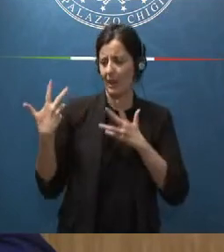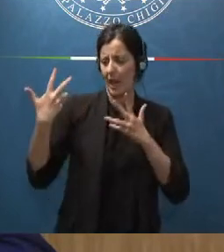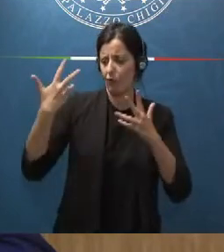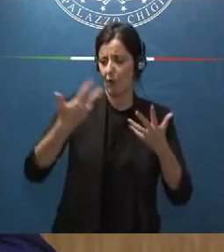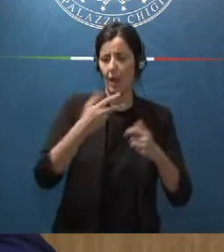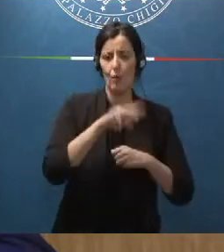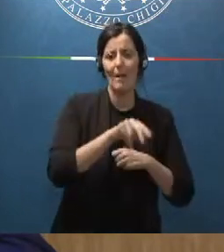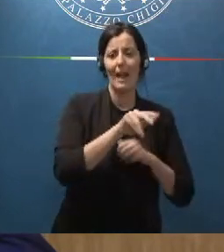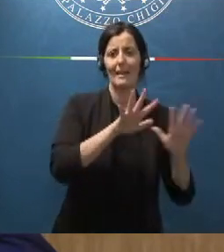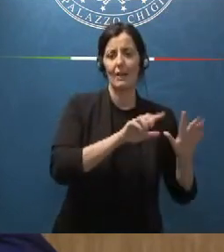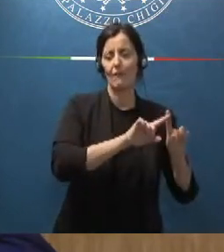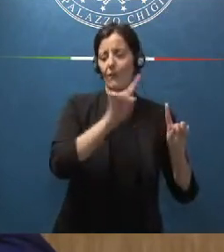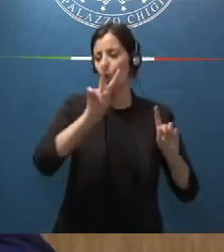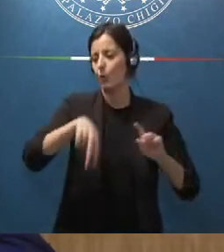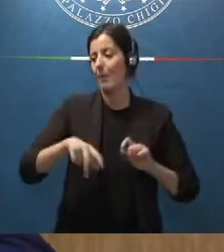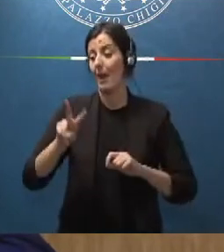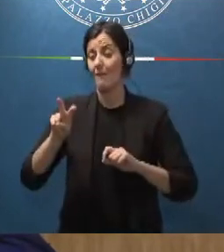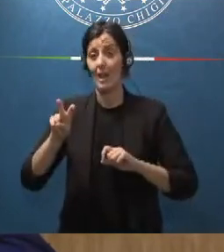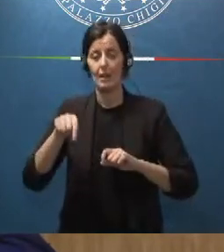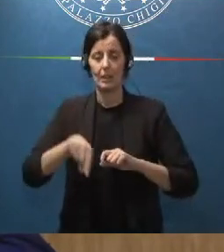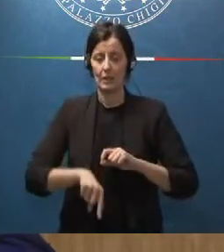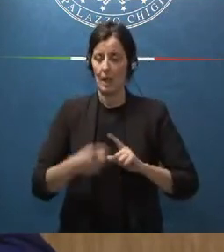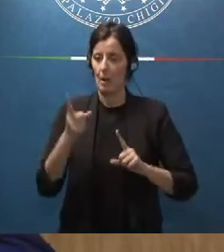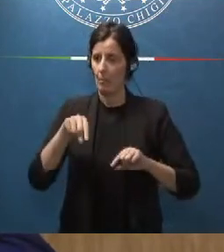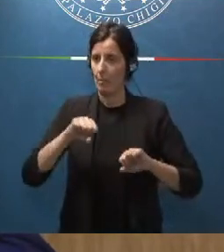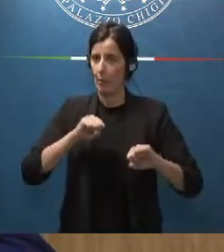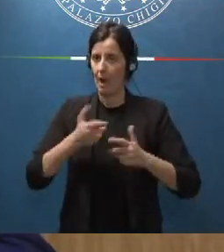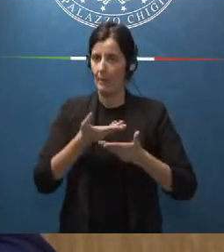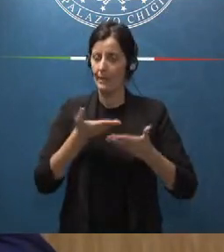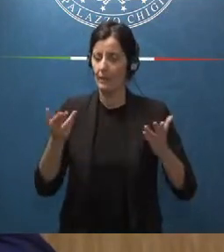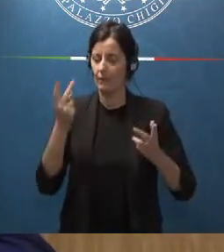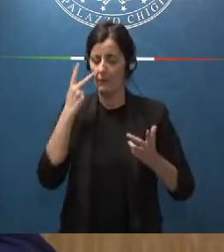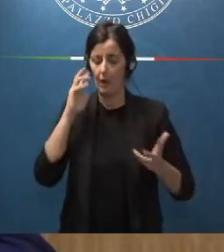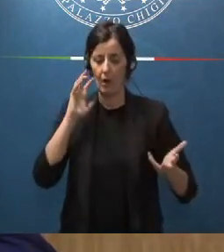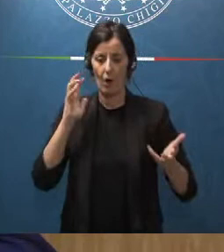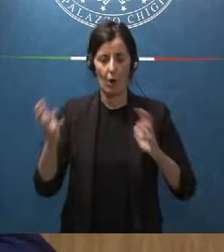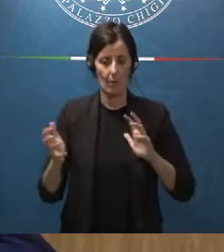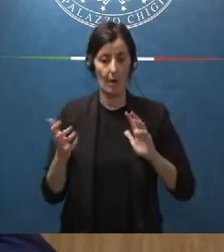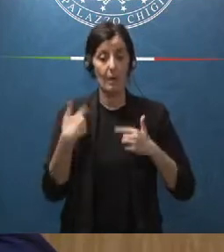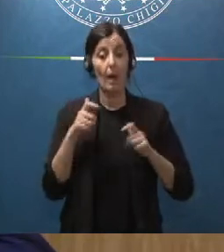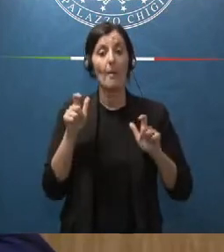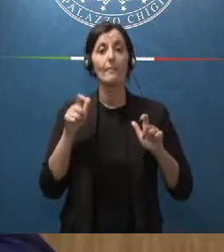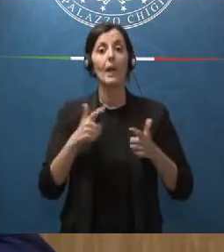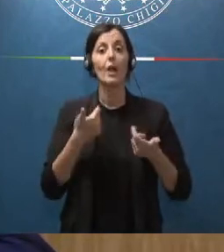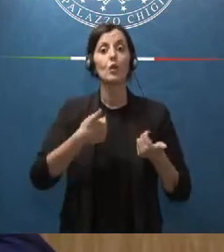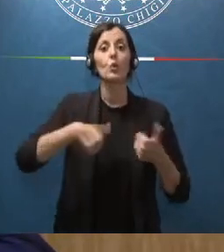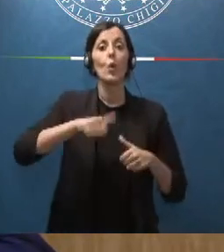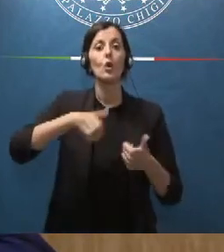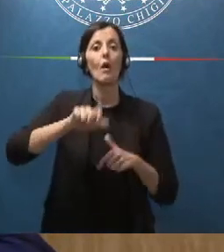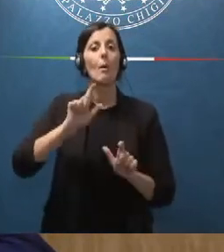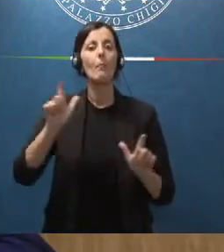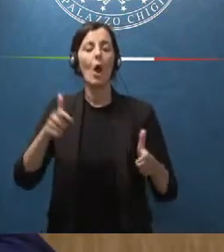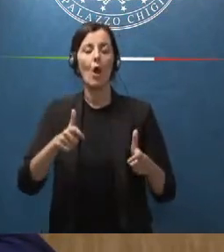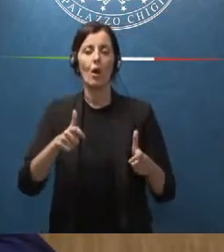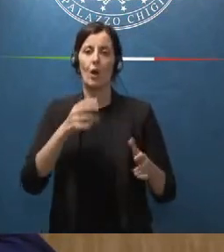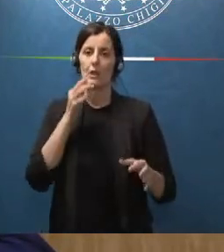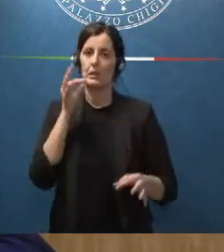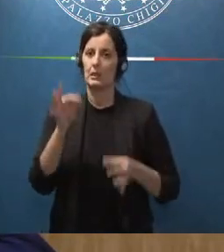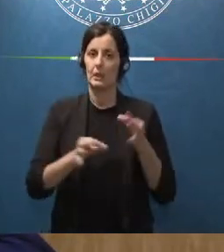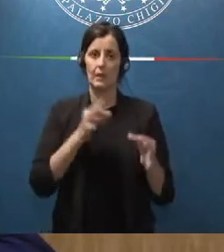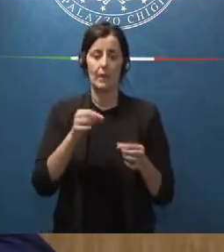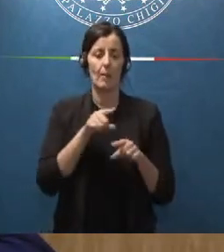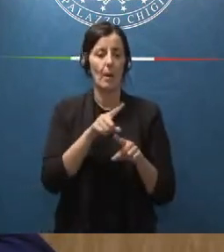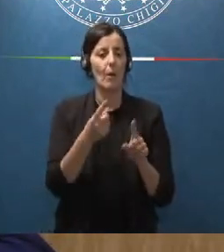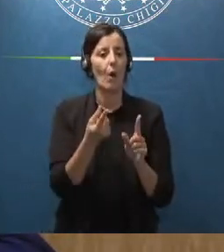al 2020 sono stati anni drammatici per la pubblica amministrazione perché il blocco del turnover ha determinato una perdita di